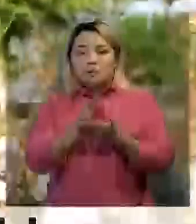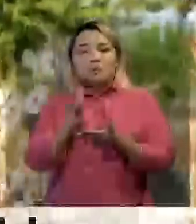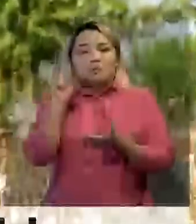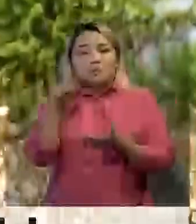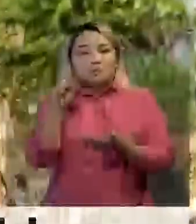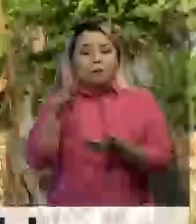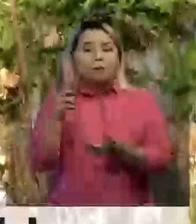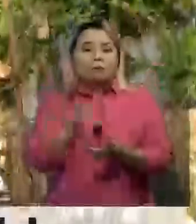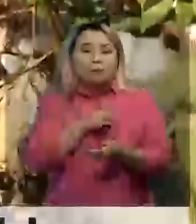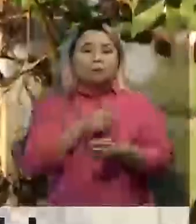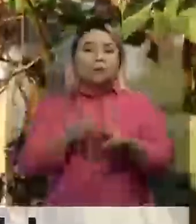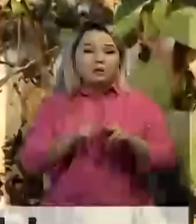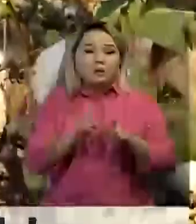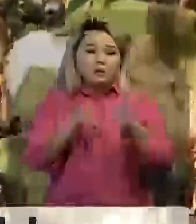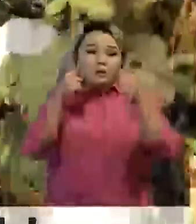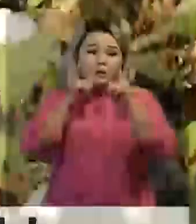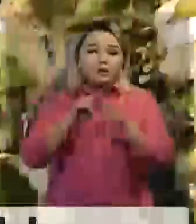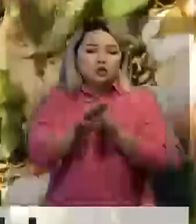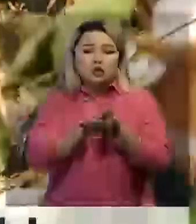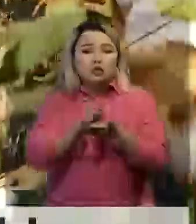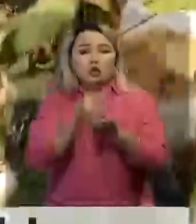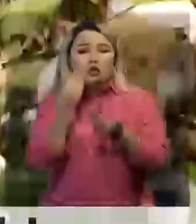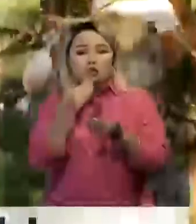бұзылмас үшін арнайы техника қолданылымайды.